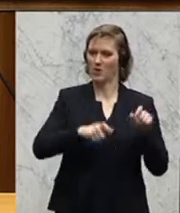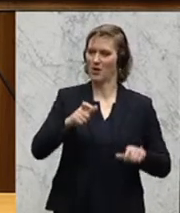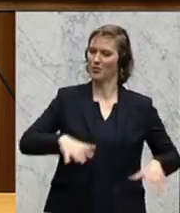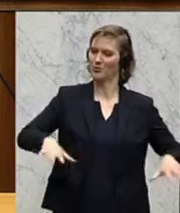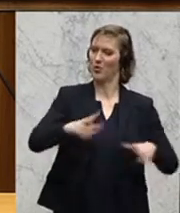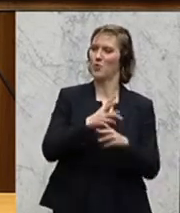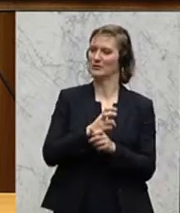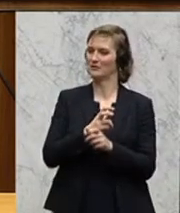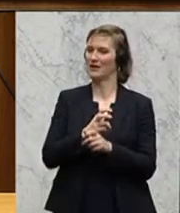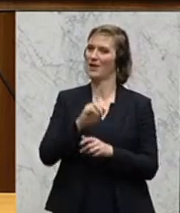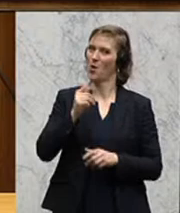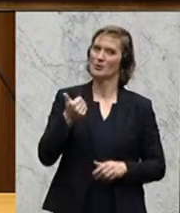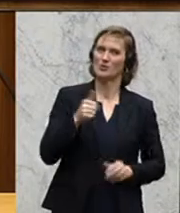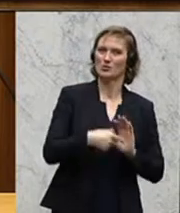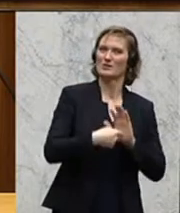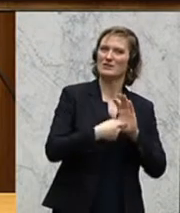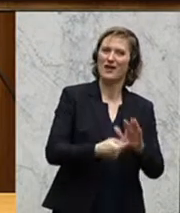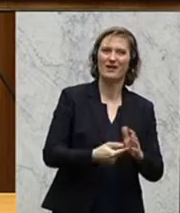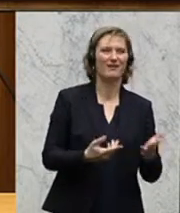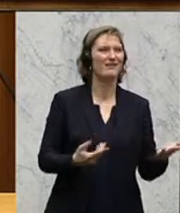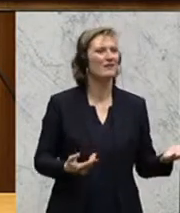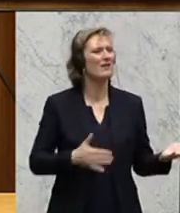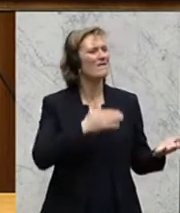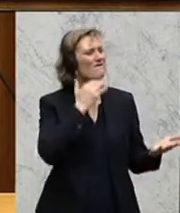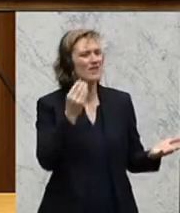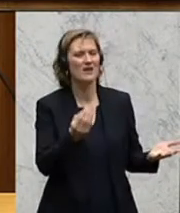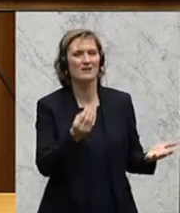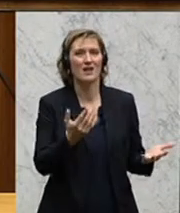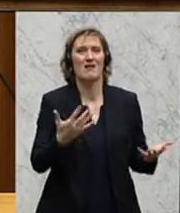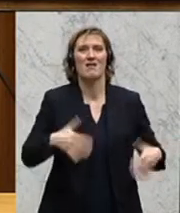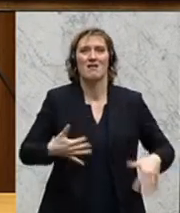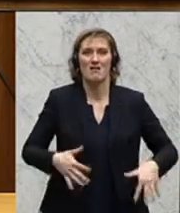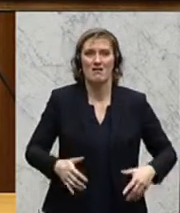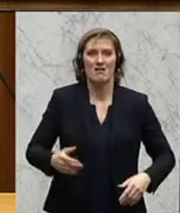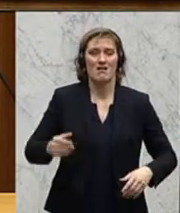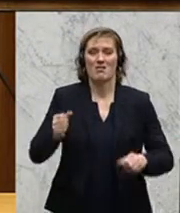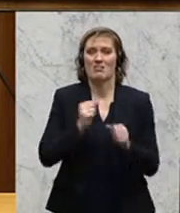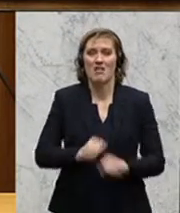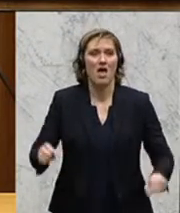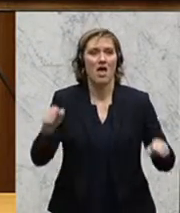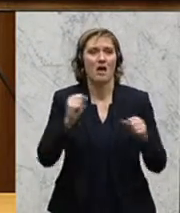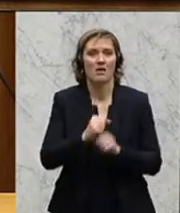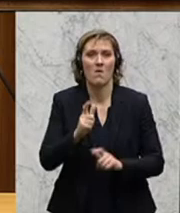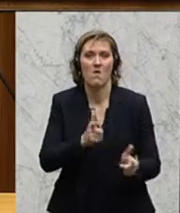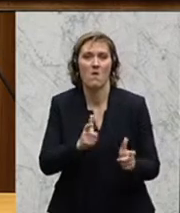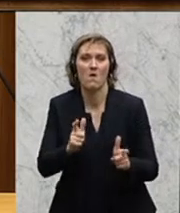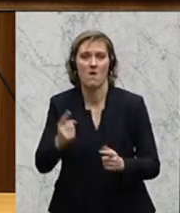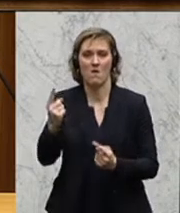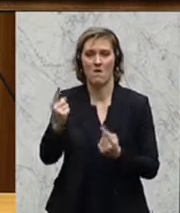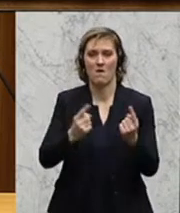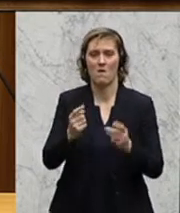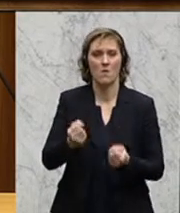erster Schritt insbesondere geschuldet gewesen, viele dieser bedrohenden Terroristen und